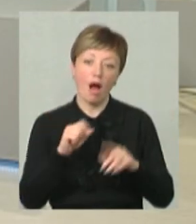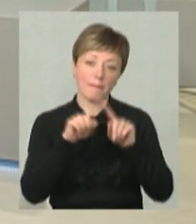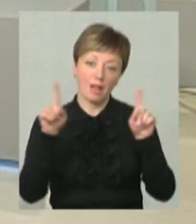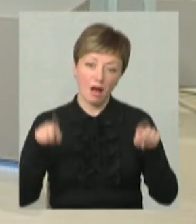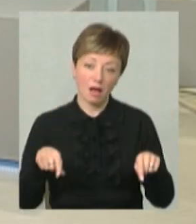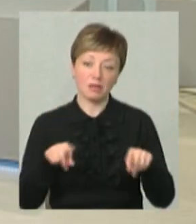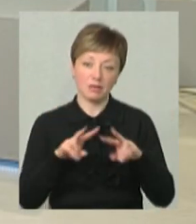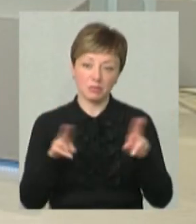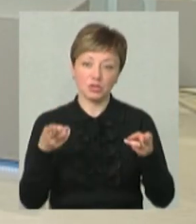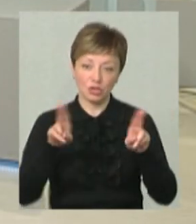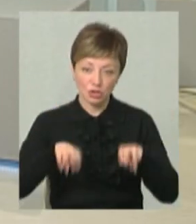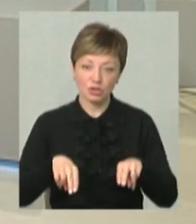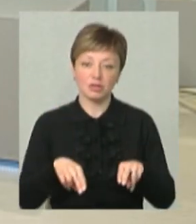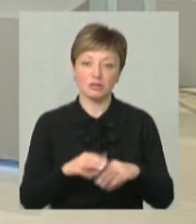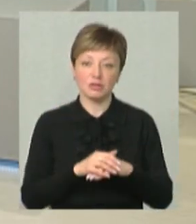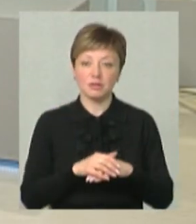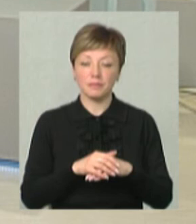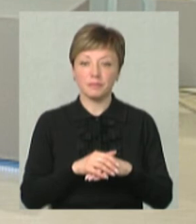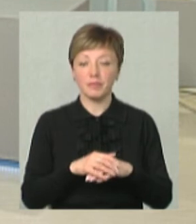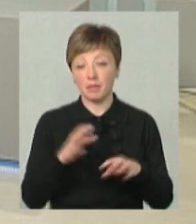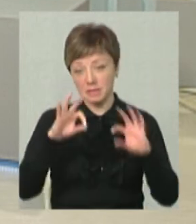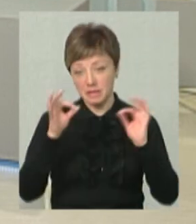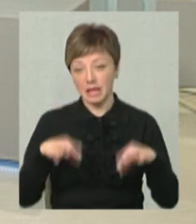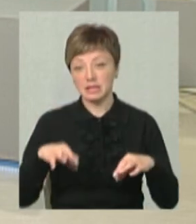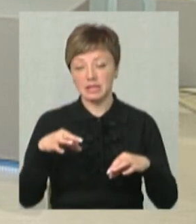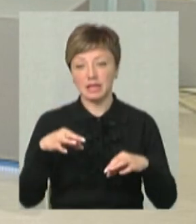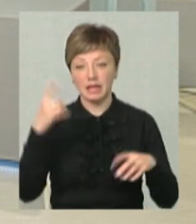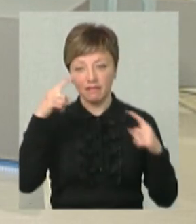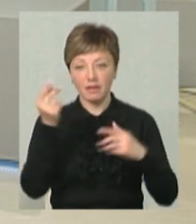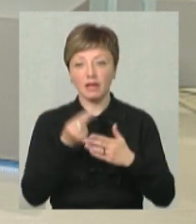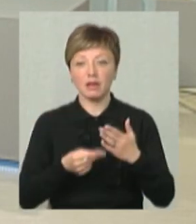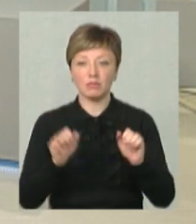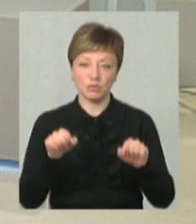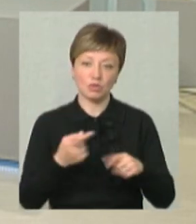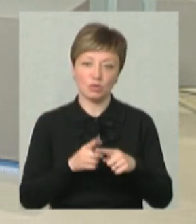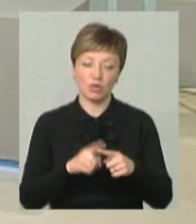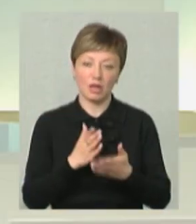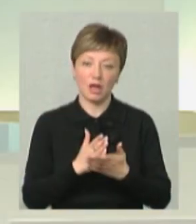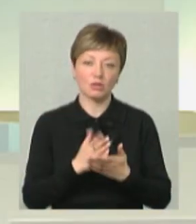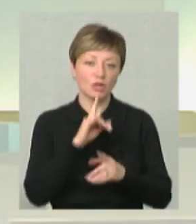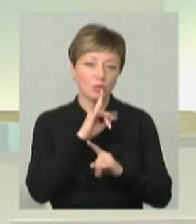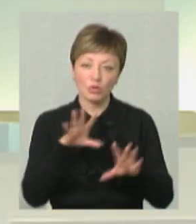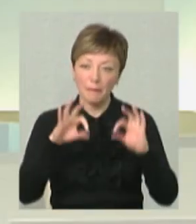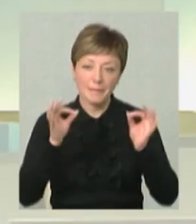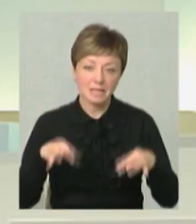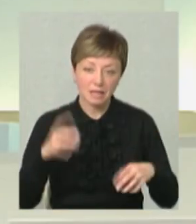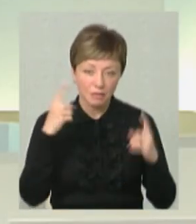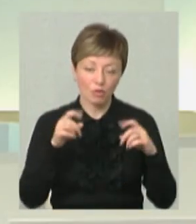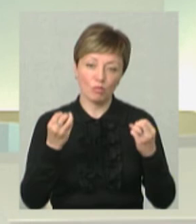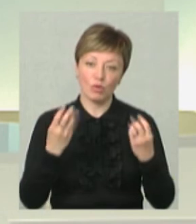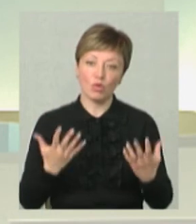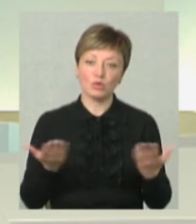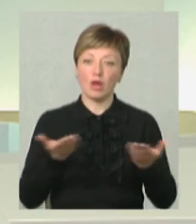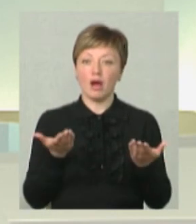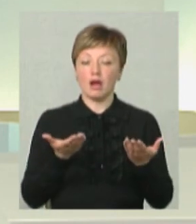вони як мистецькі. Але це може бути мистецький твір, тоді він буде, по суті, то є. Якщо не буде він мистецьким твором, буде просто